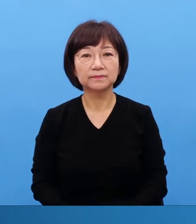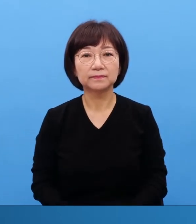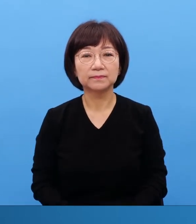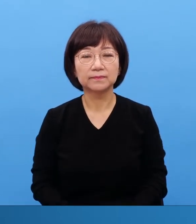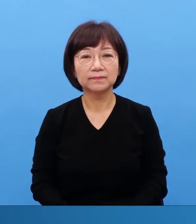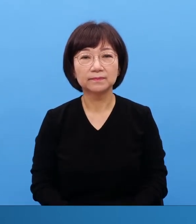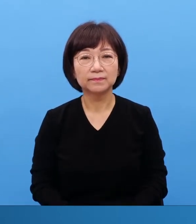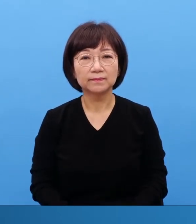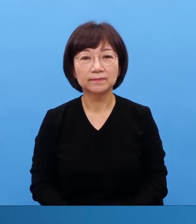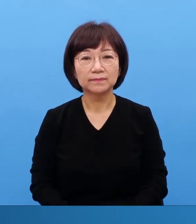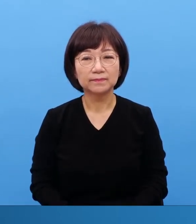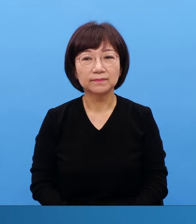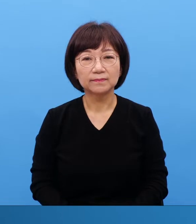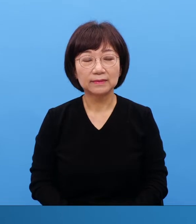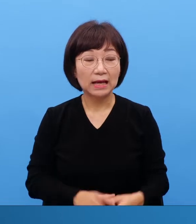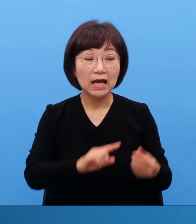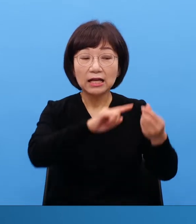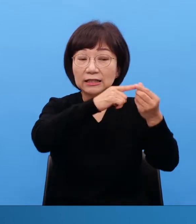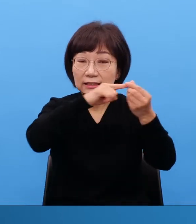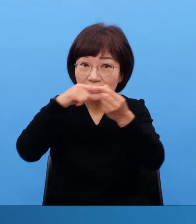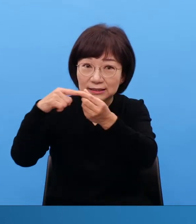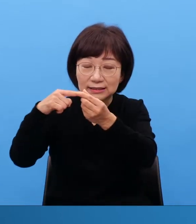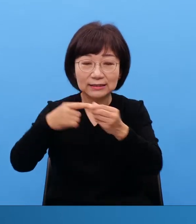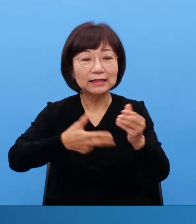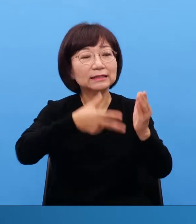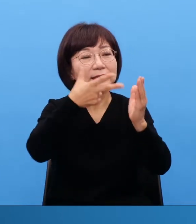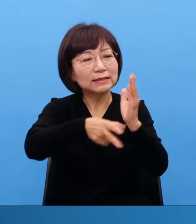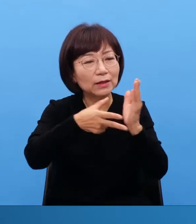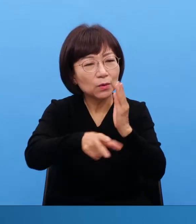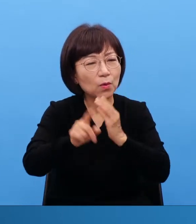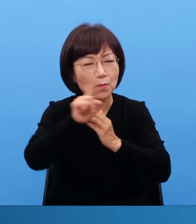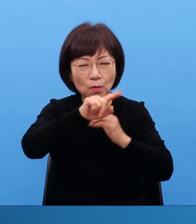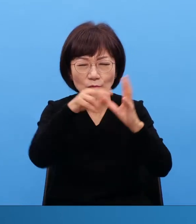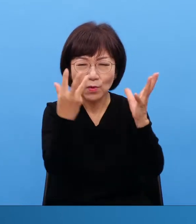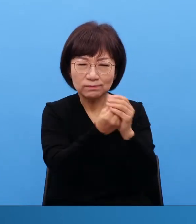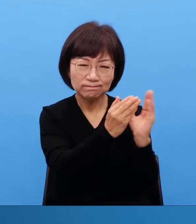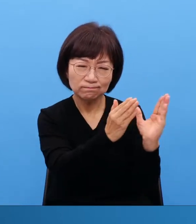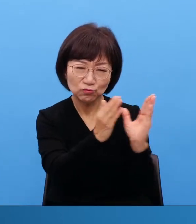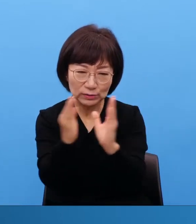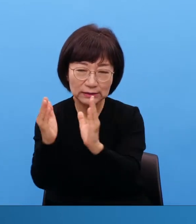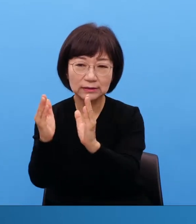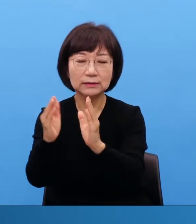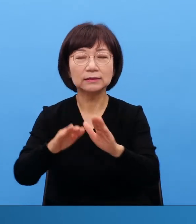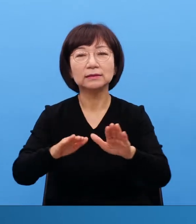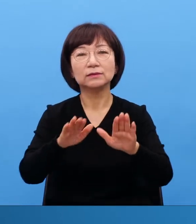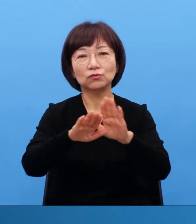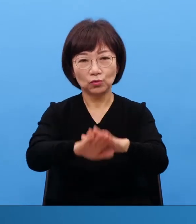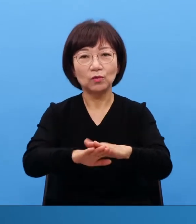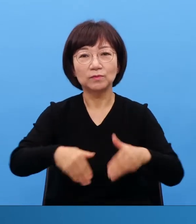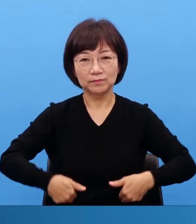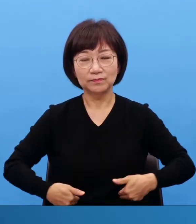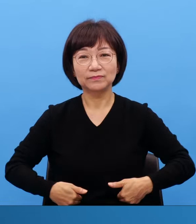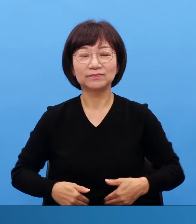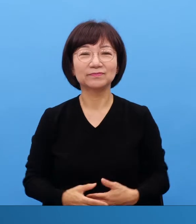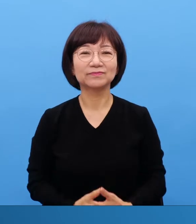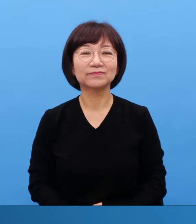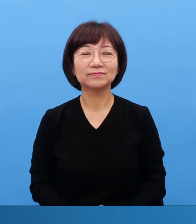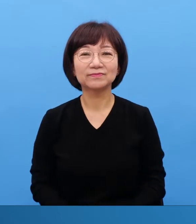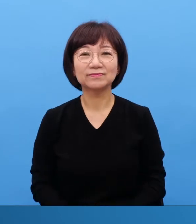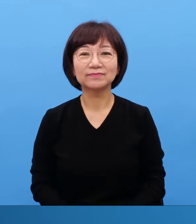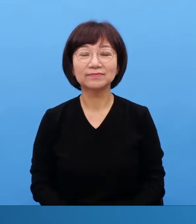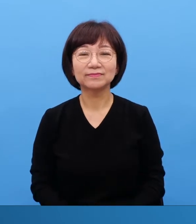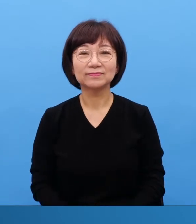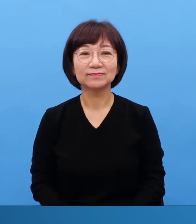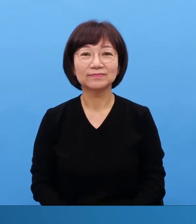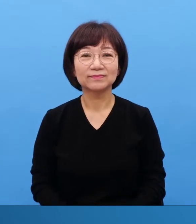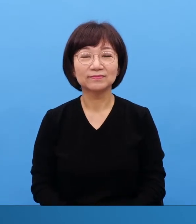써놓든 자료를 갖춰놓든 있어야 돼요 rather we write something down or leave down materials we need to have something 우리가